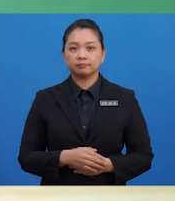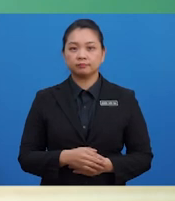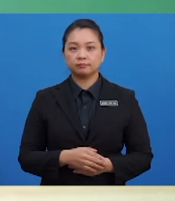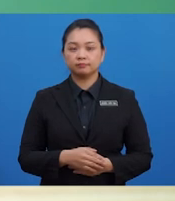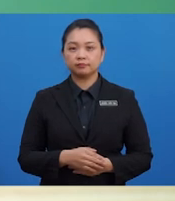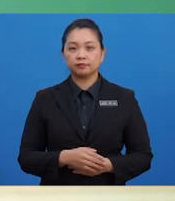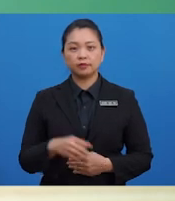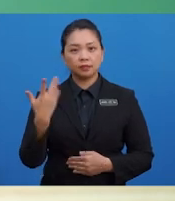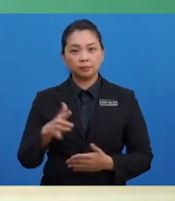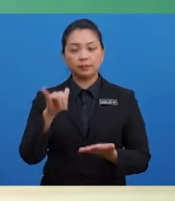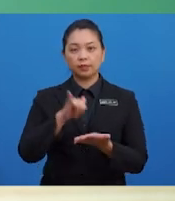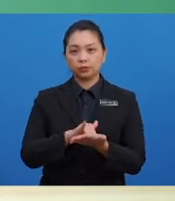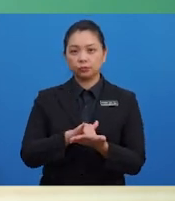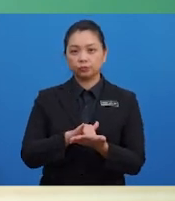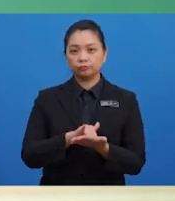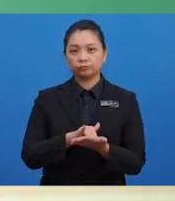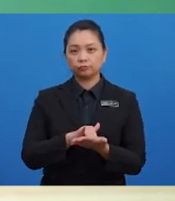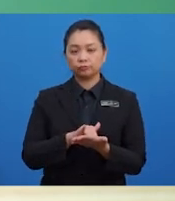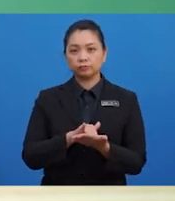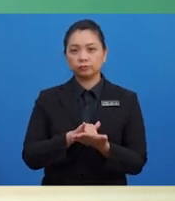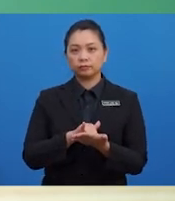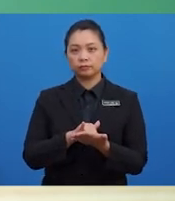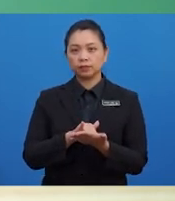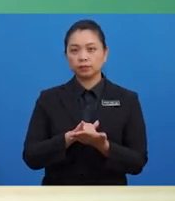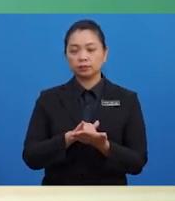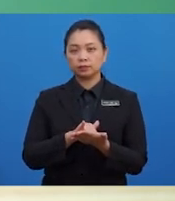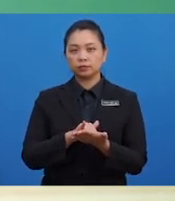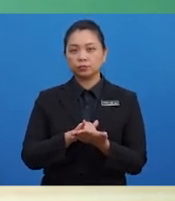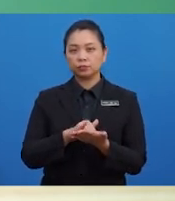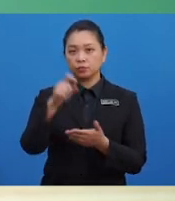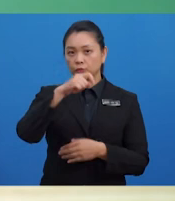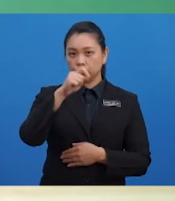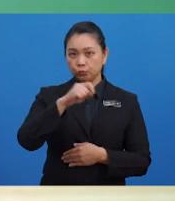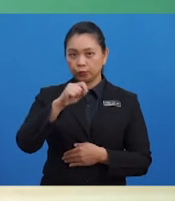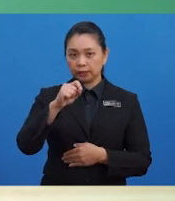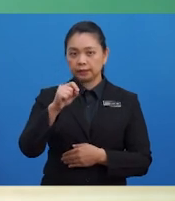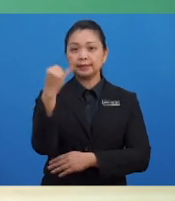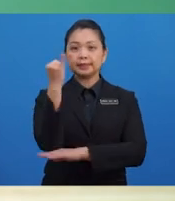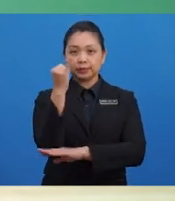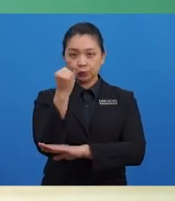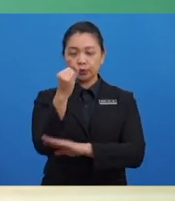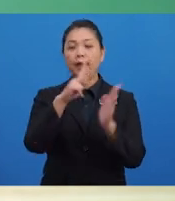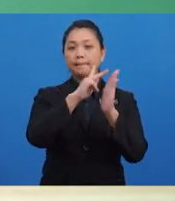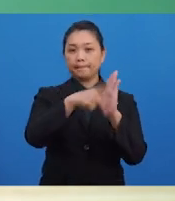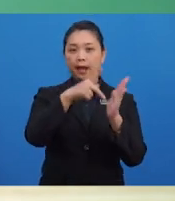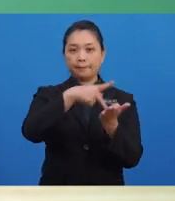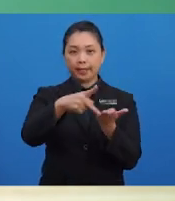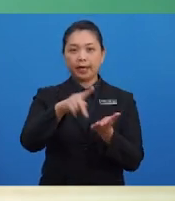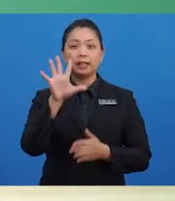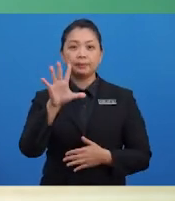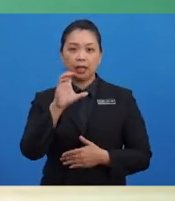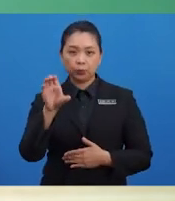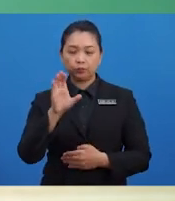Seterusnya, debit akaun insurans perabaya RM500.